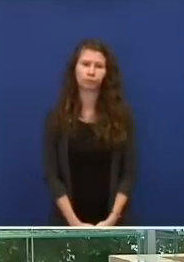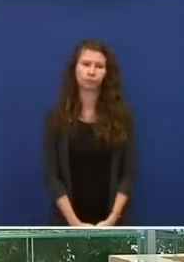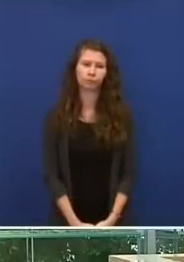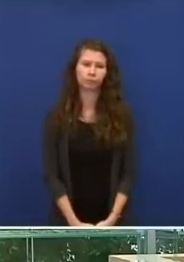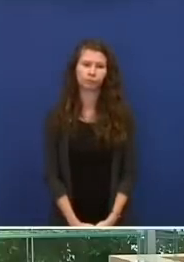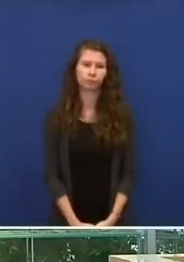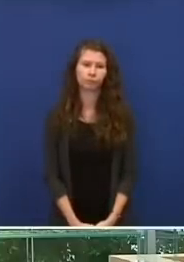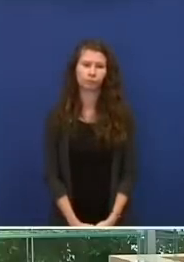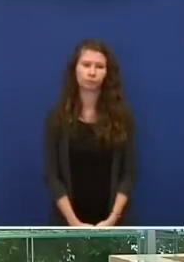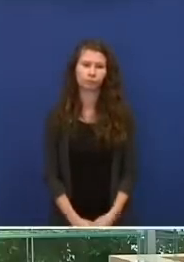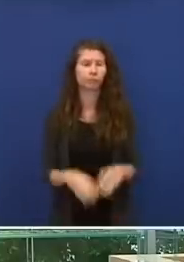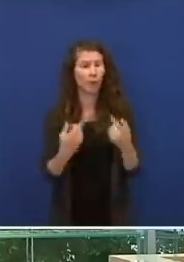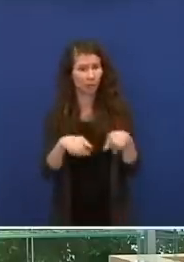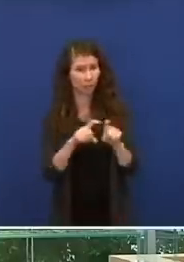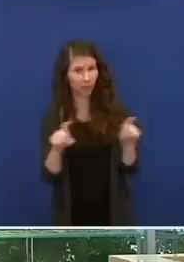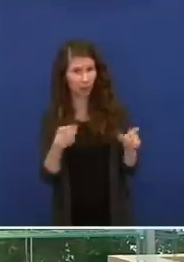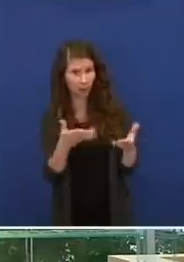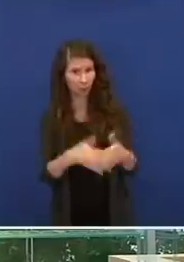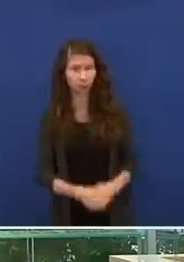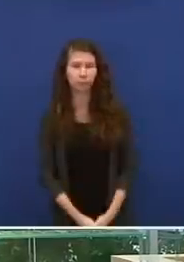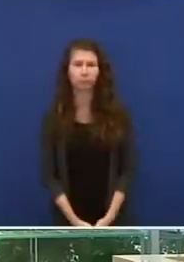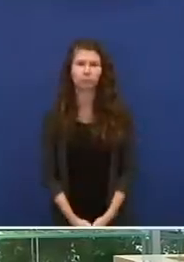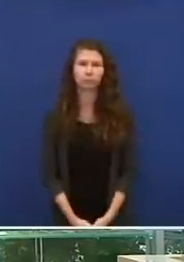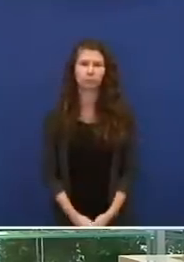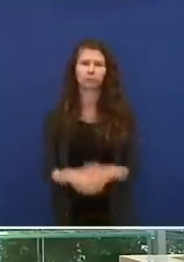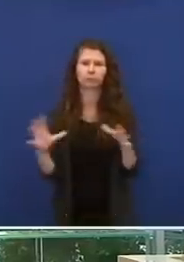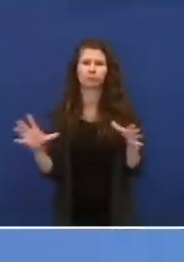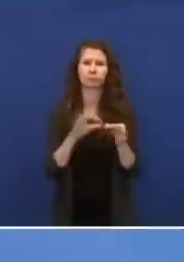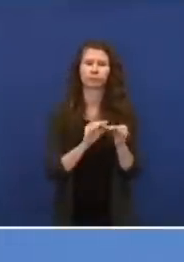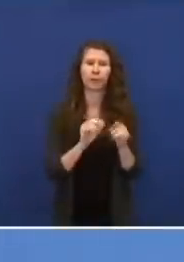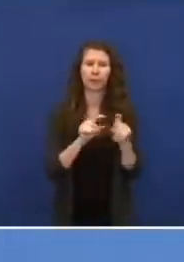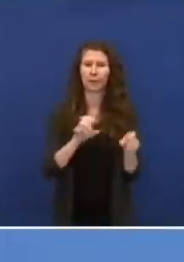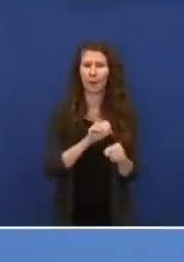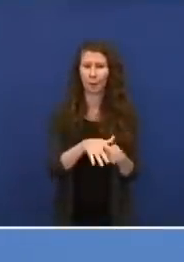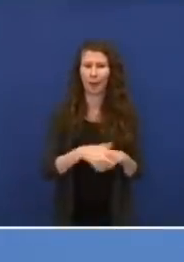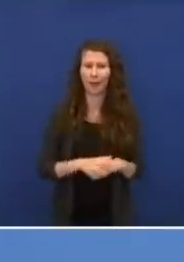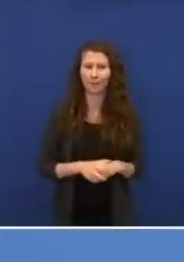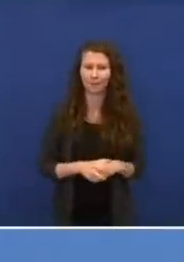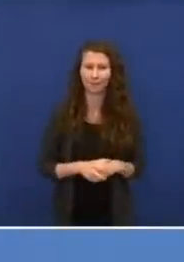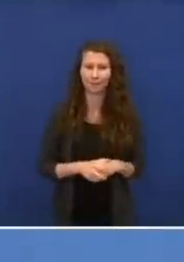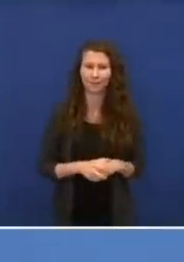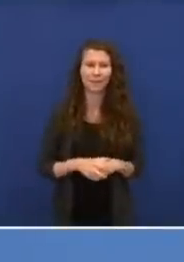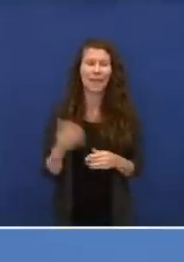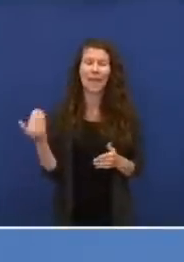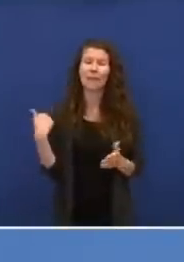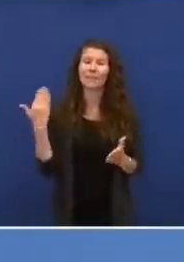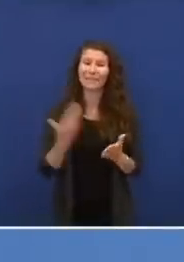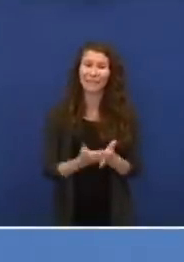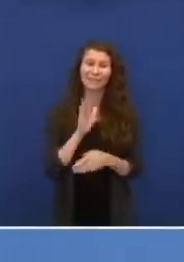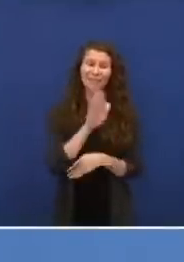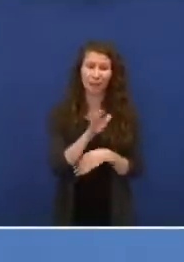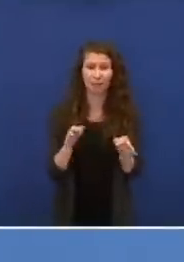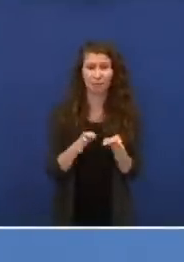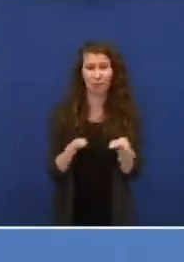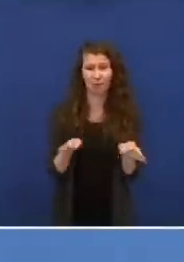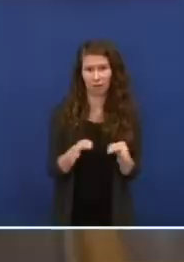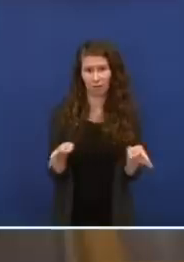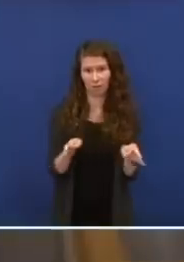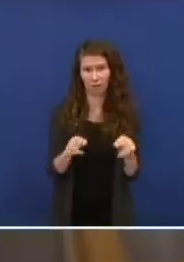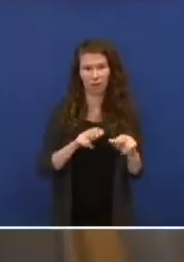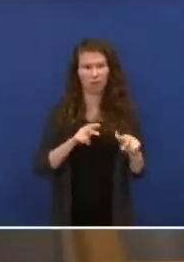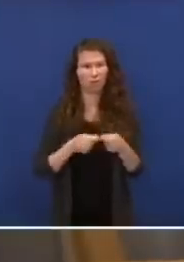Noch ein weiteres Thema. Noch einmal zum Thema Corona. Welche von Ihren bisher verhängten Maßnahmen hat die Bundesregierung